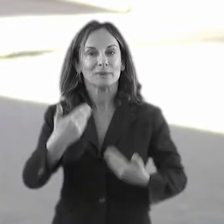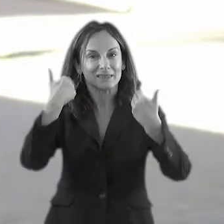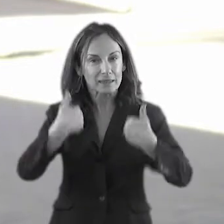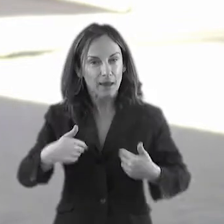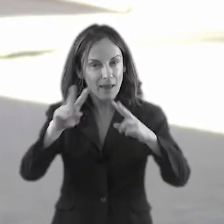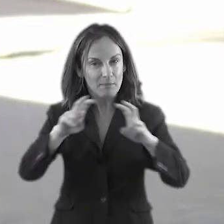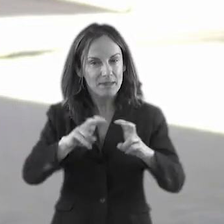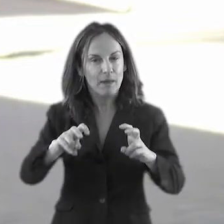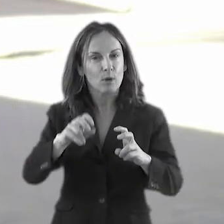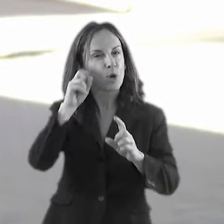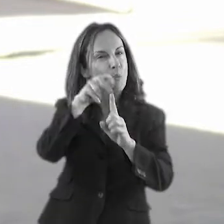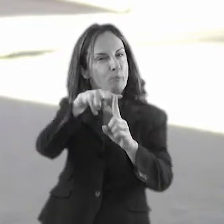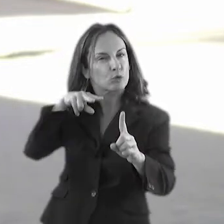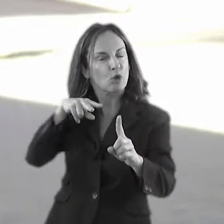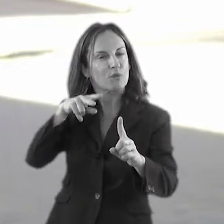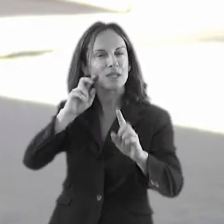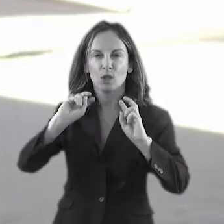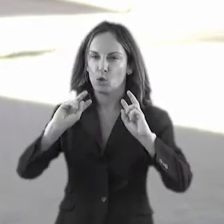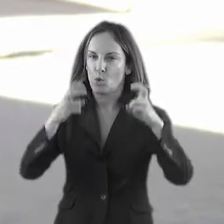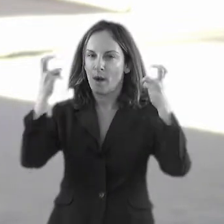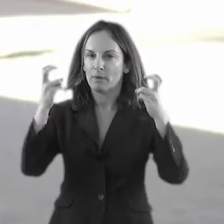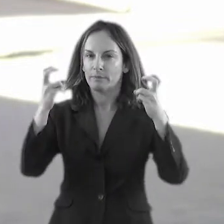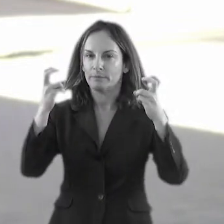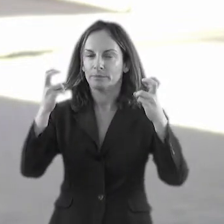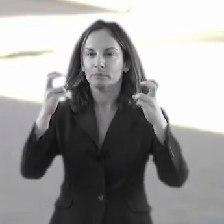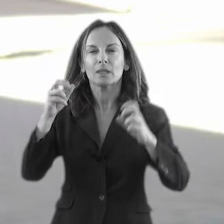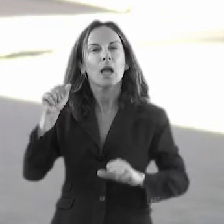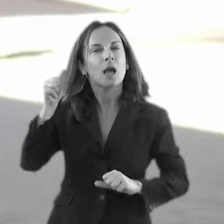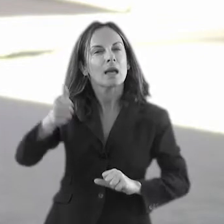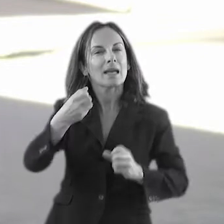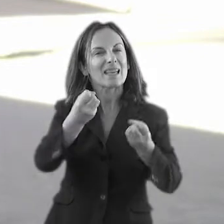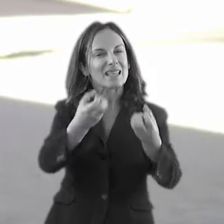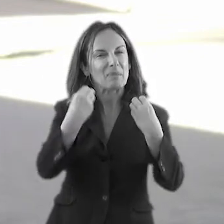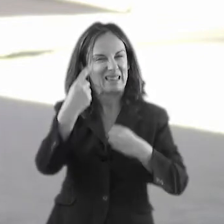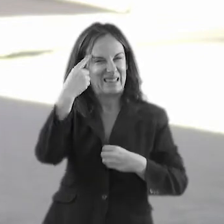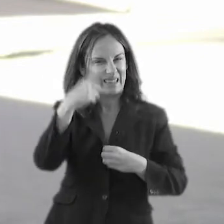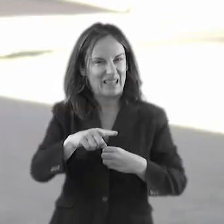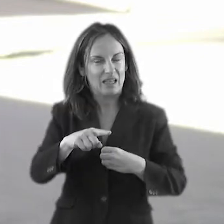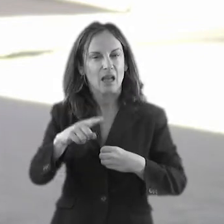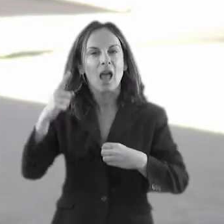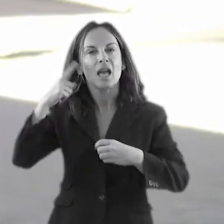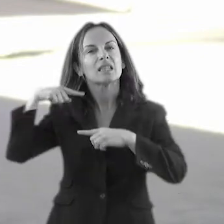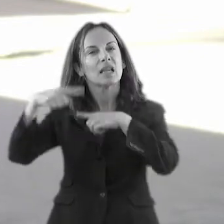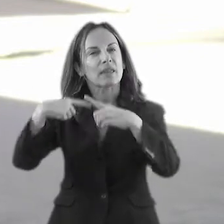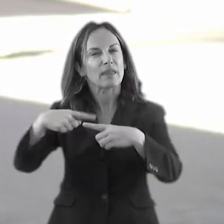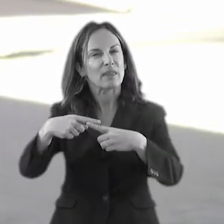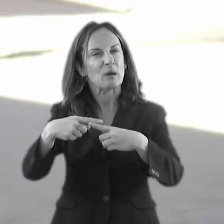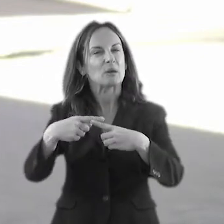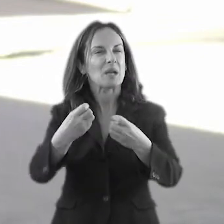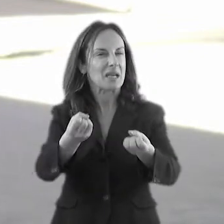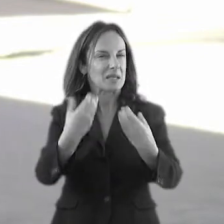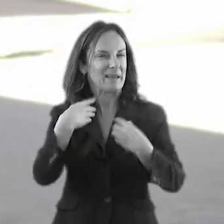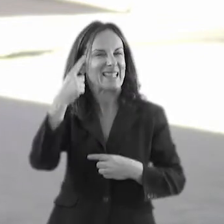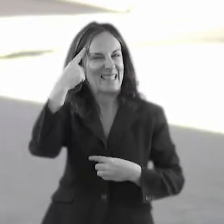una altra perspectiva, de dir què m'estan explicant, què és el que m'expliquen tradicionalment i què és el que trobo a